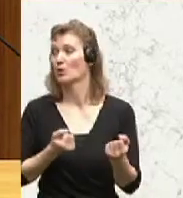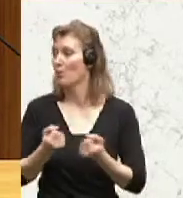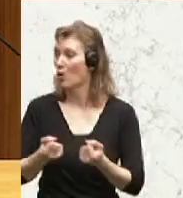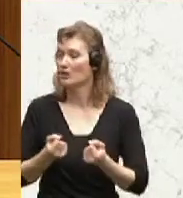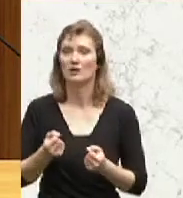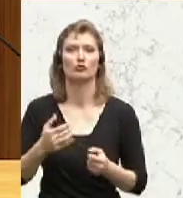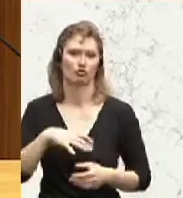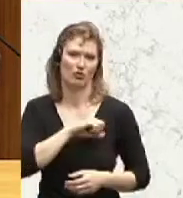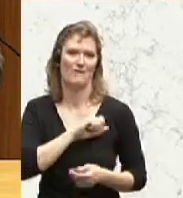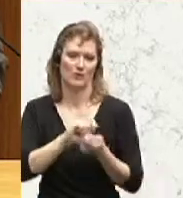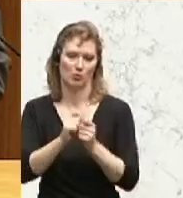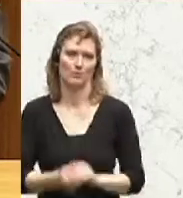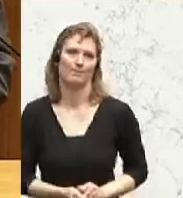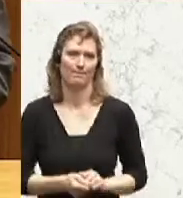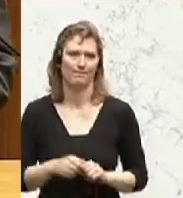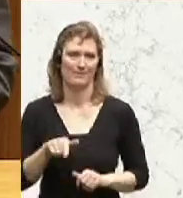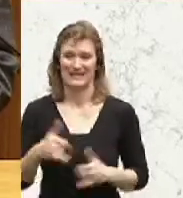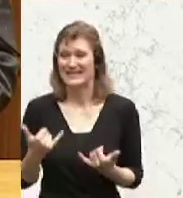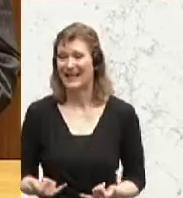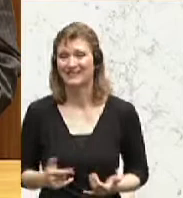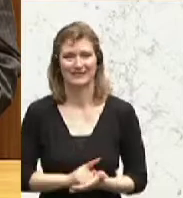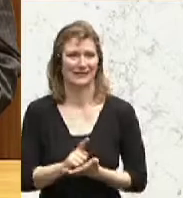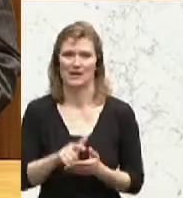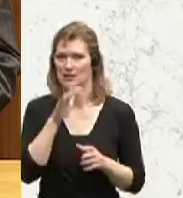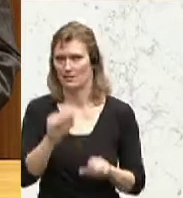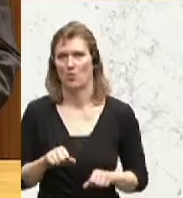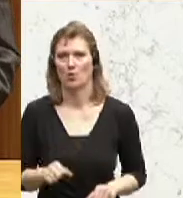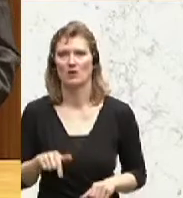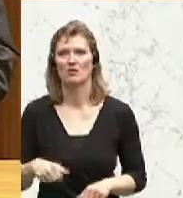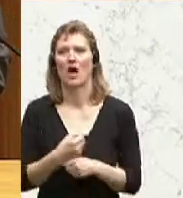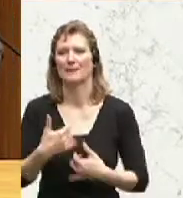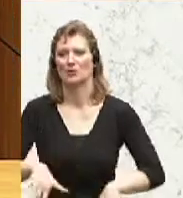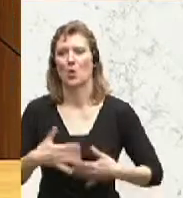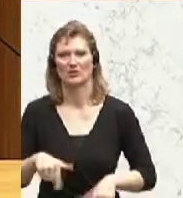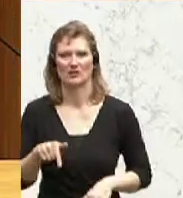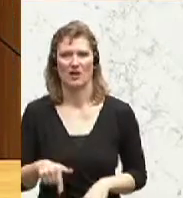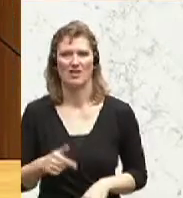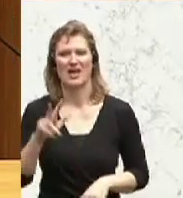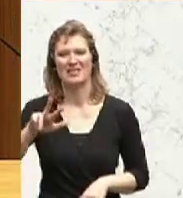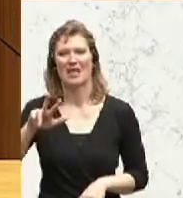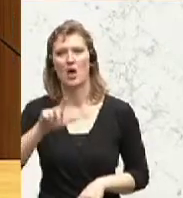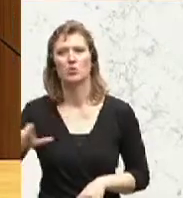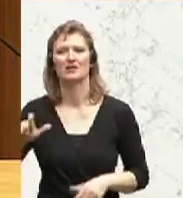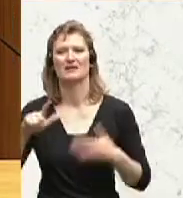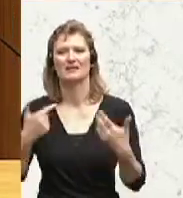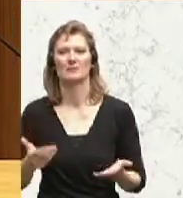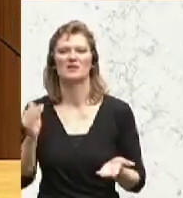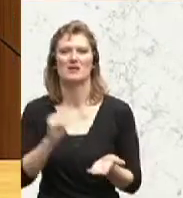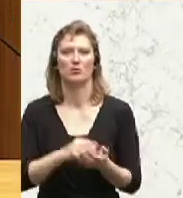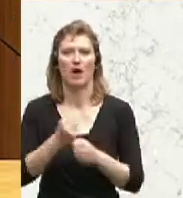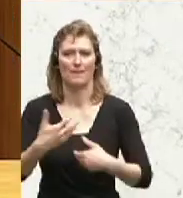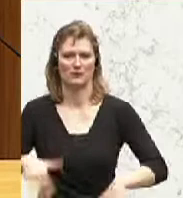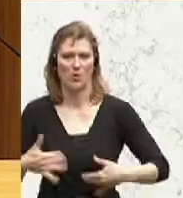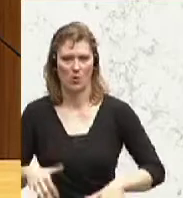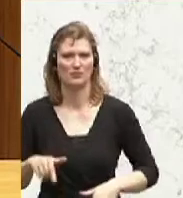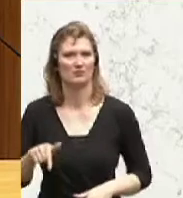bekommen. Das ist derzeit nicht der Fall. Wir haben eine Arbeitslosigkeit von 370.000 Arbeitslosen. Dadurch